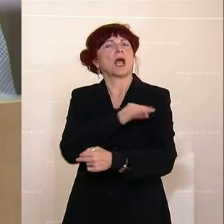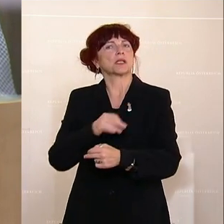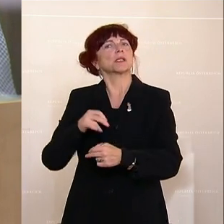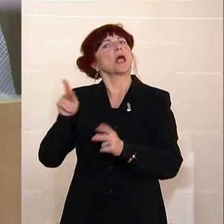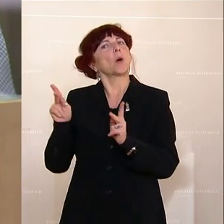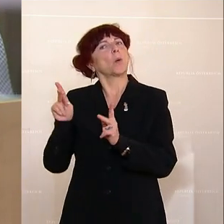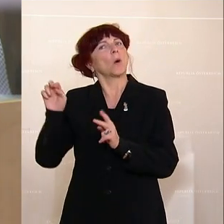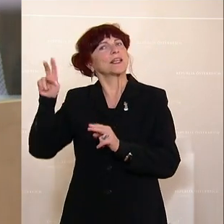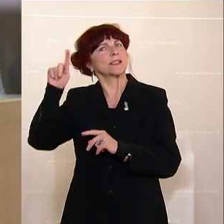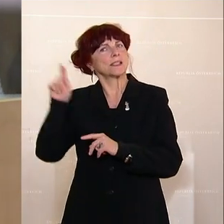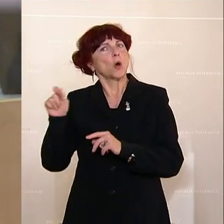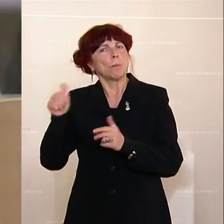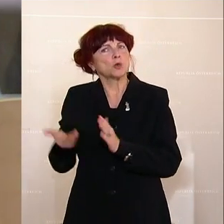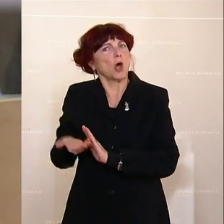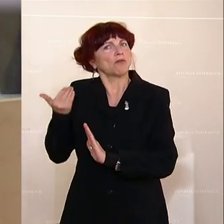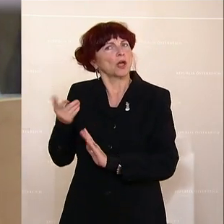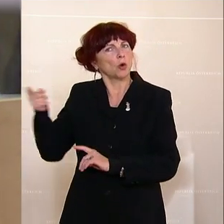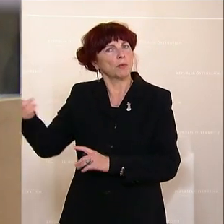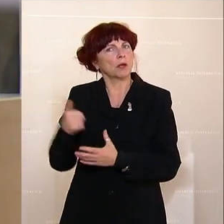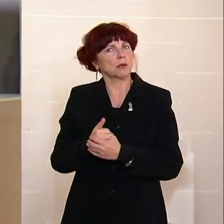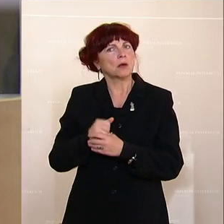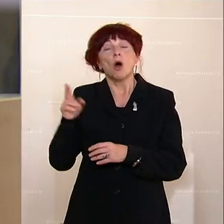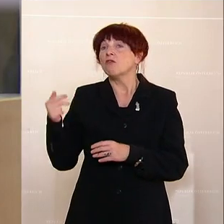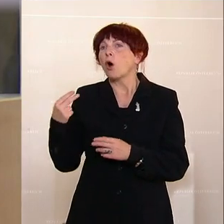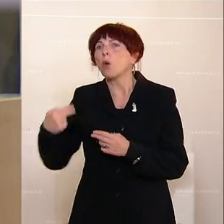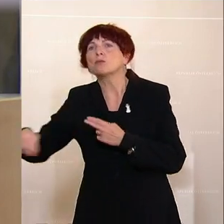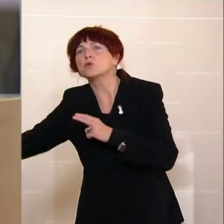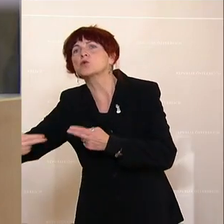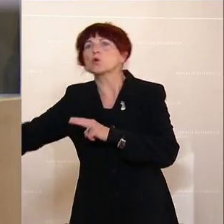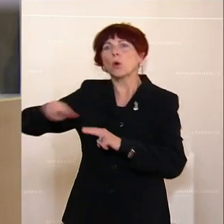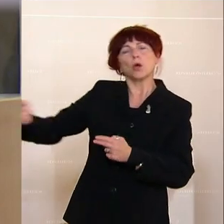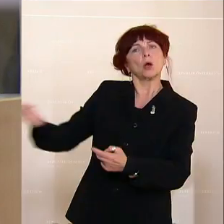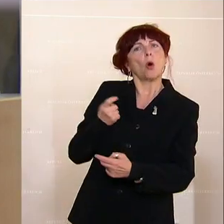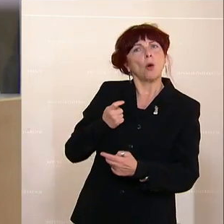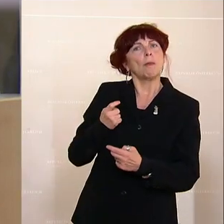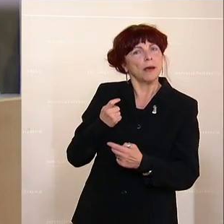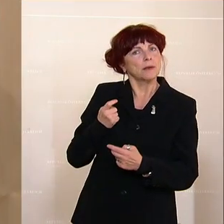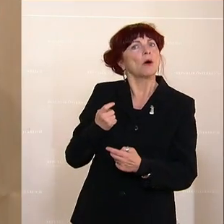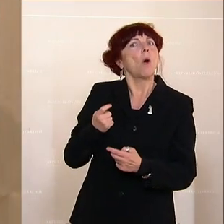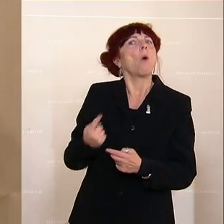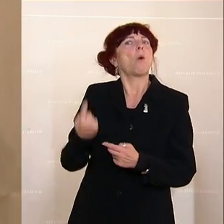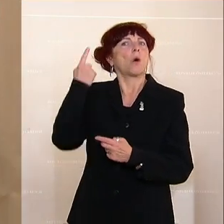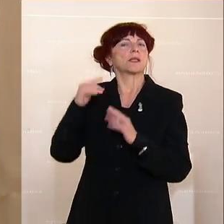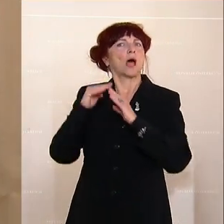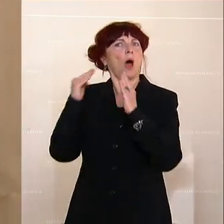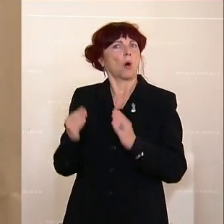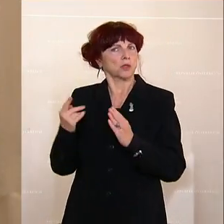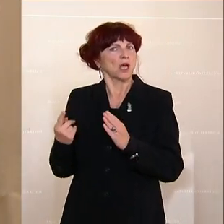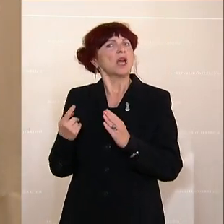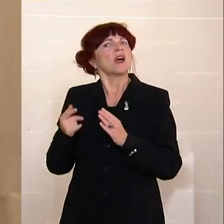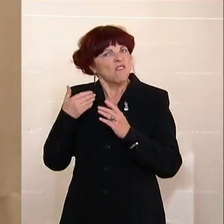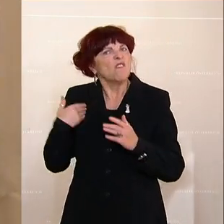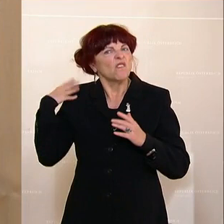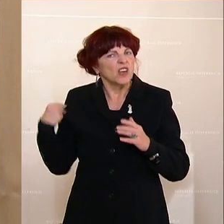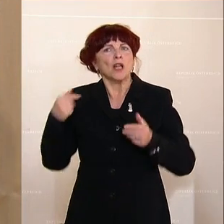das Hohe Haus damit befasst? Warum ist der Herr Altbundeskanzler ab ins Hohe Haus zurückgekehrt? Warum ist er in eine Immunität gegangen, um sie dann wieder aufheben zu lassen? Also